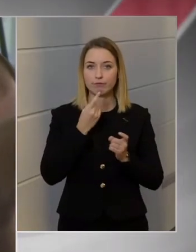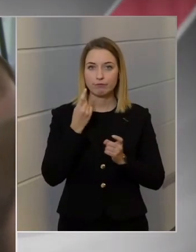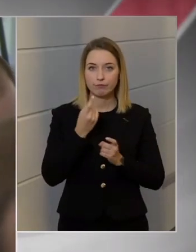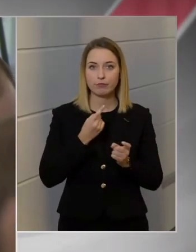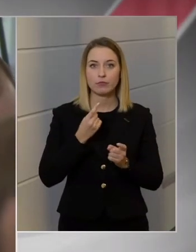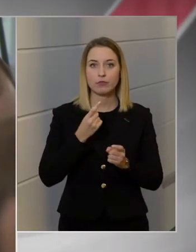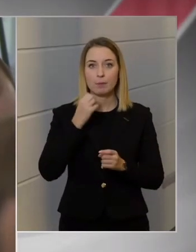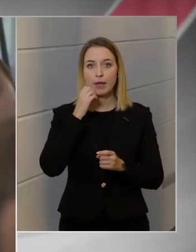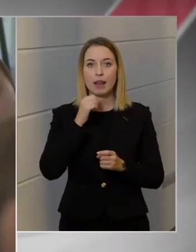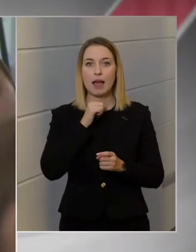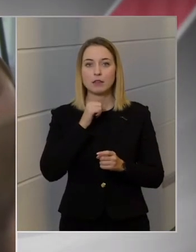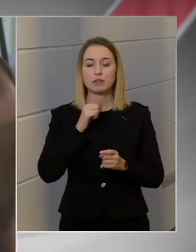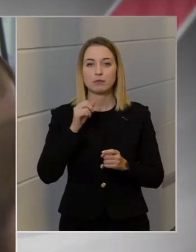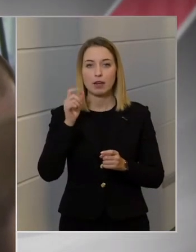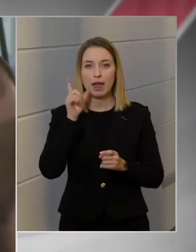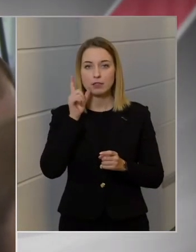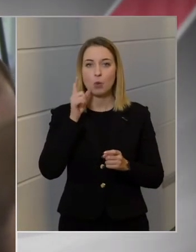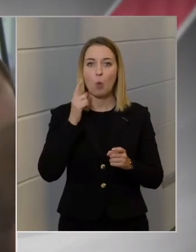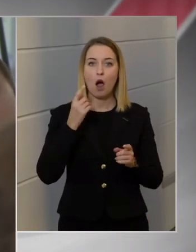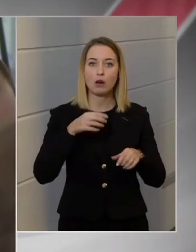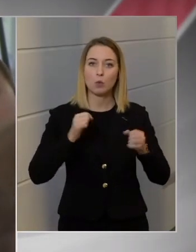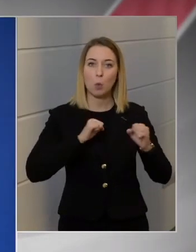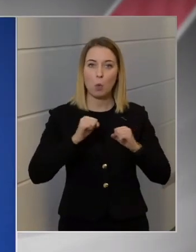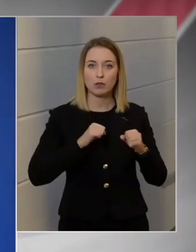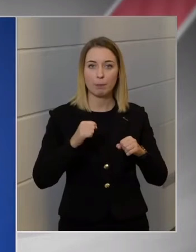kormány tokolja a saját jogsértéseiért?